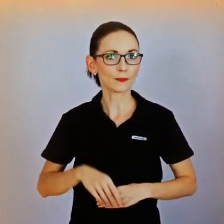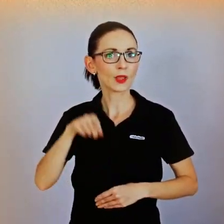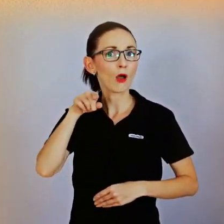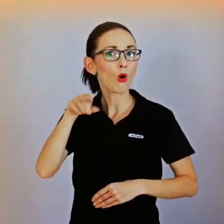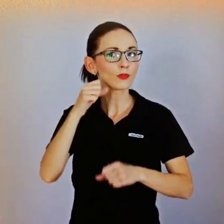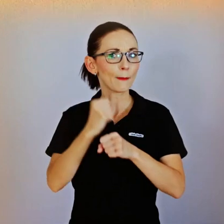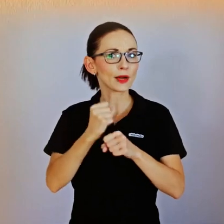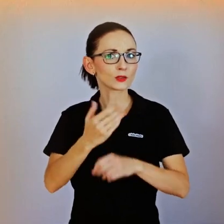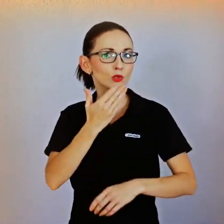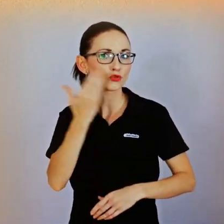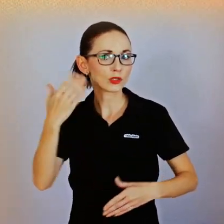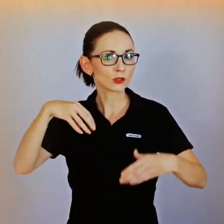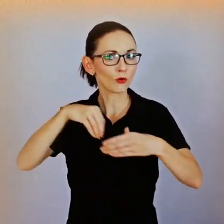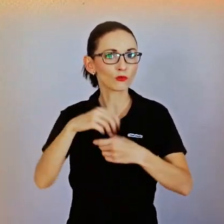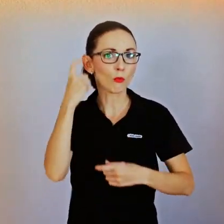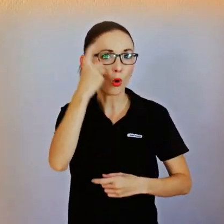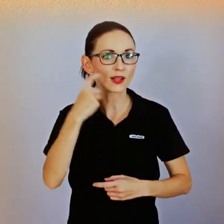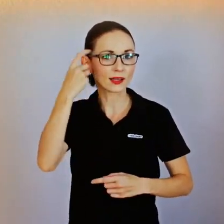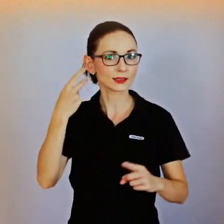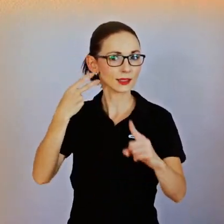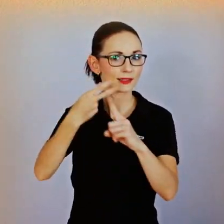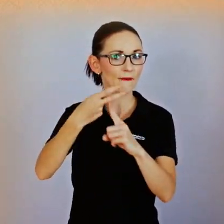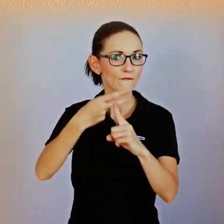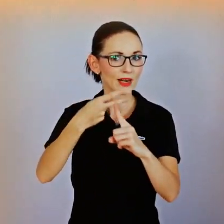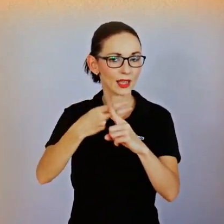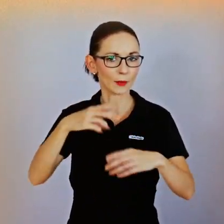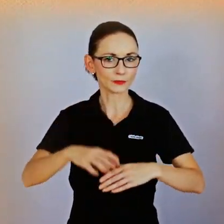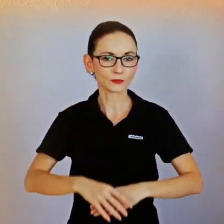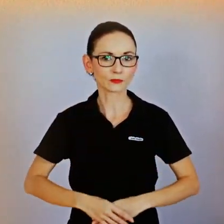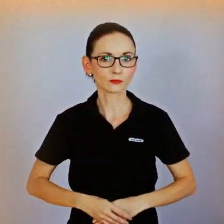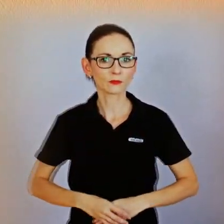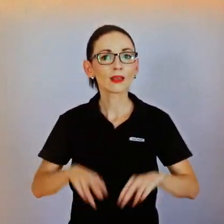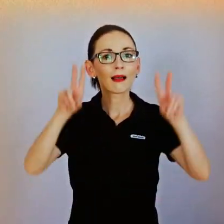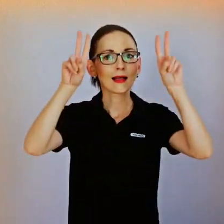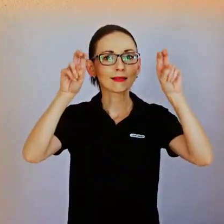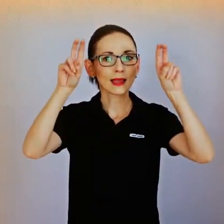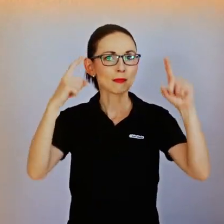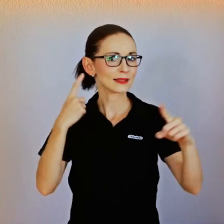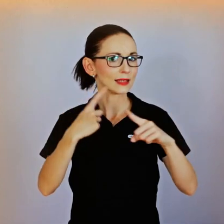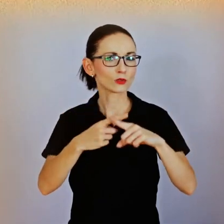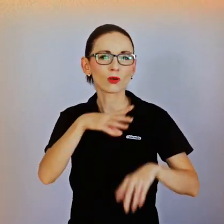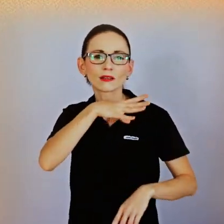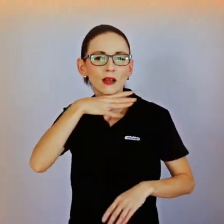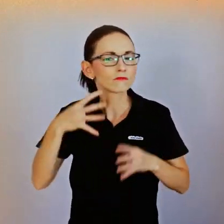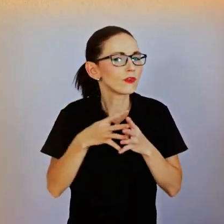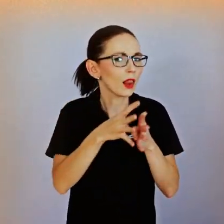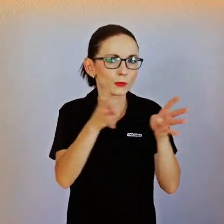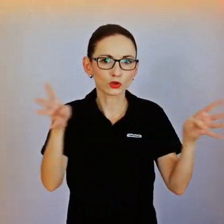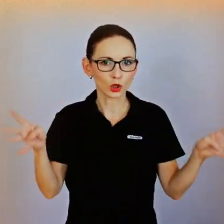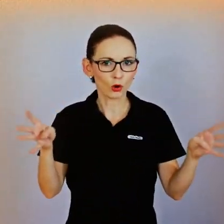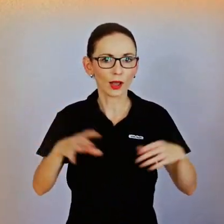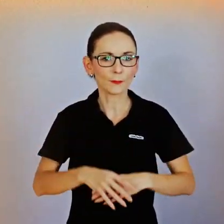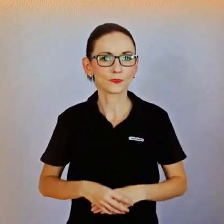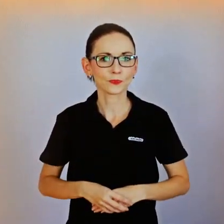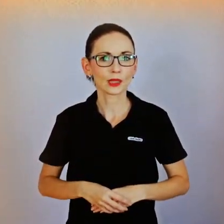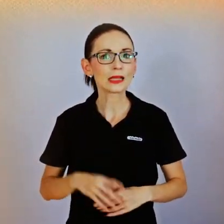důležitá. Zdravotní osvětu nebo výchovu, sexuální výchovu, doteky, určitě tam třeba